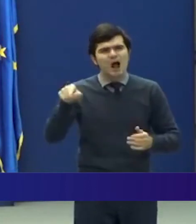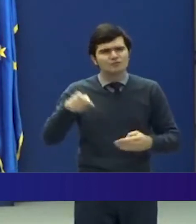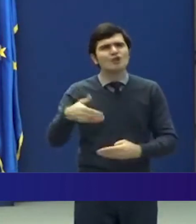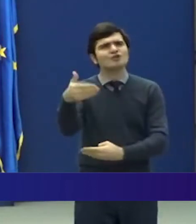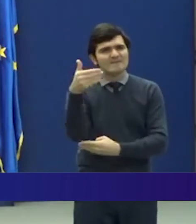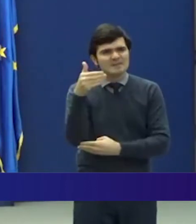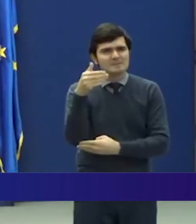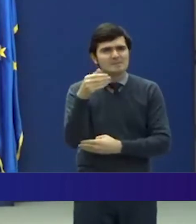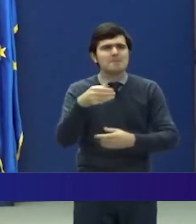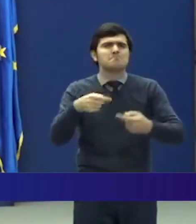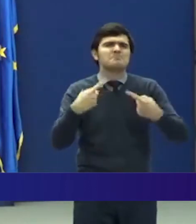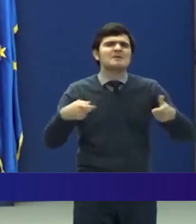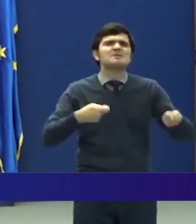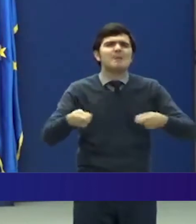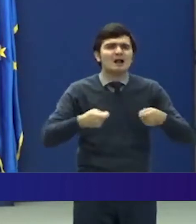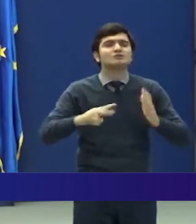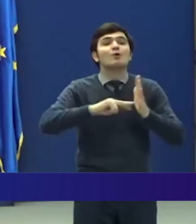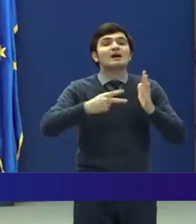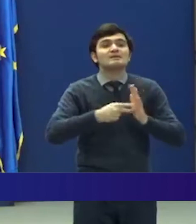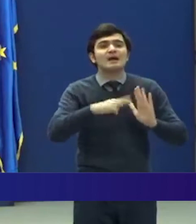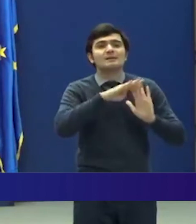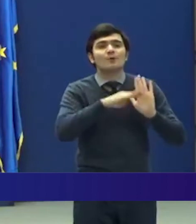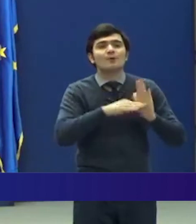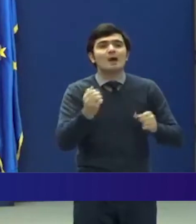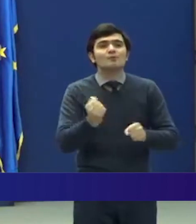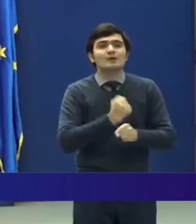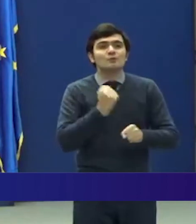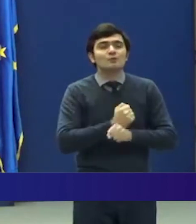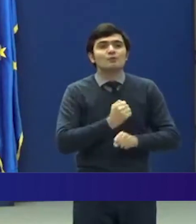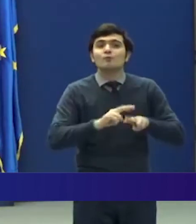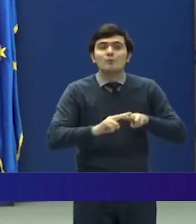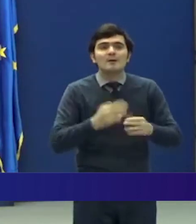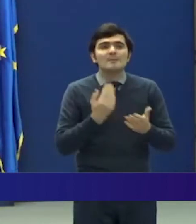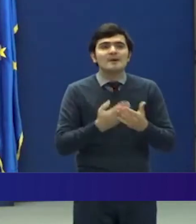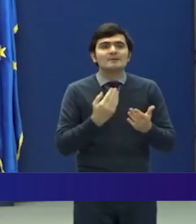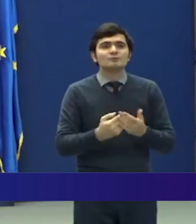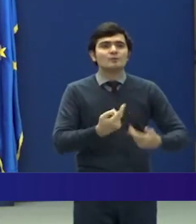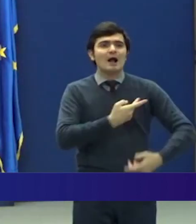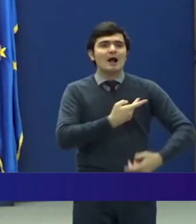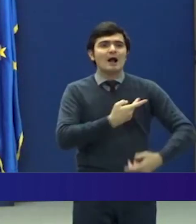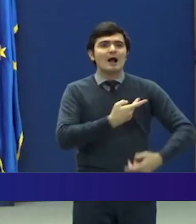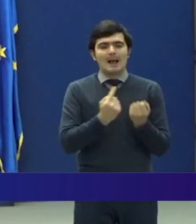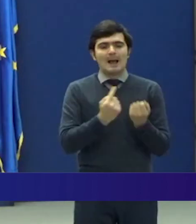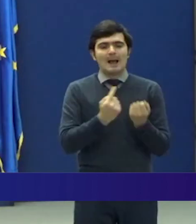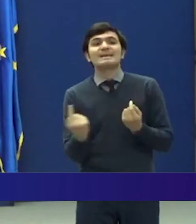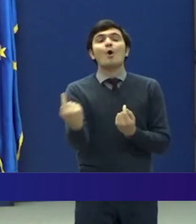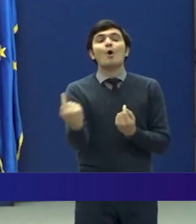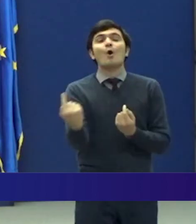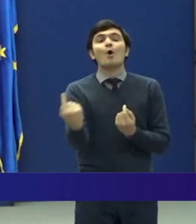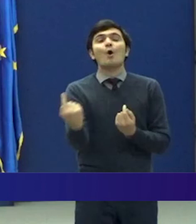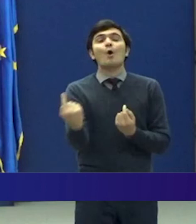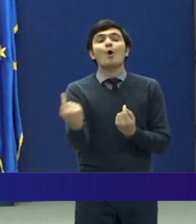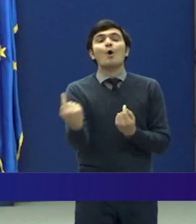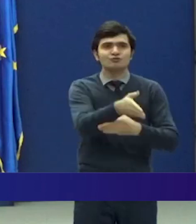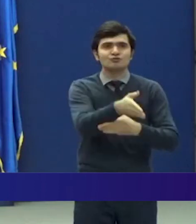organiza programul de lucru pentru a facilita și a asigura cu prioritate accesul persoanelor de peste